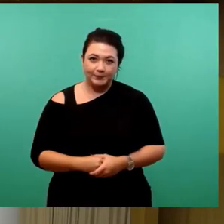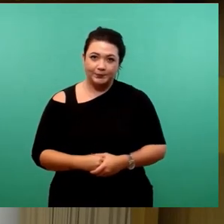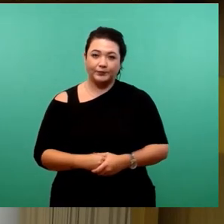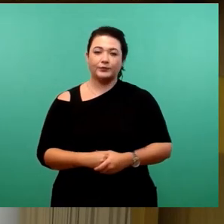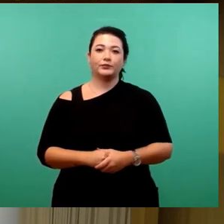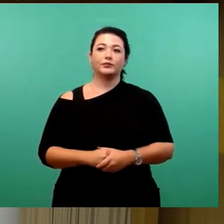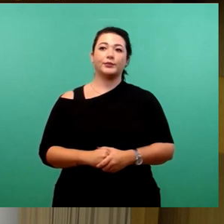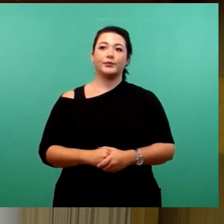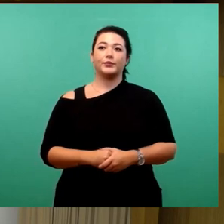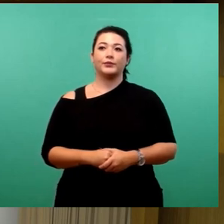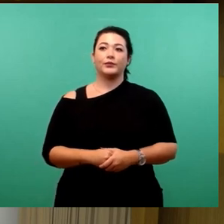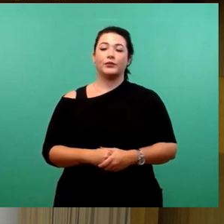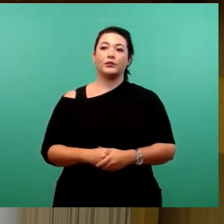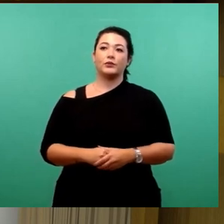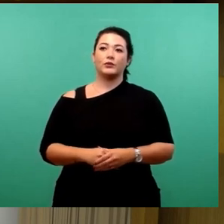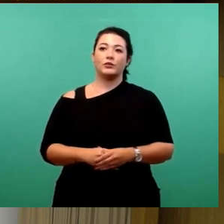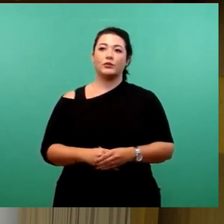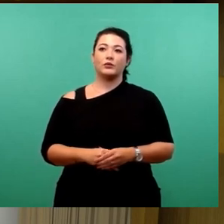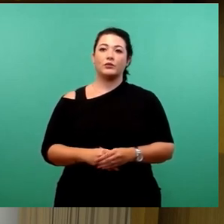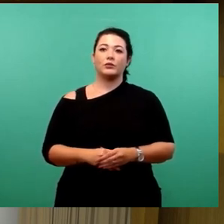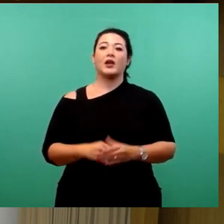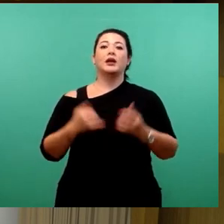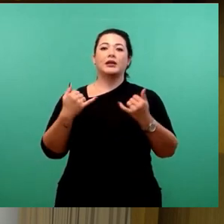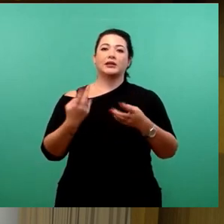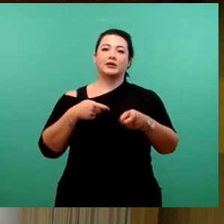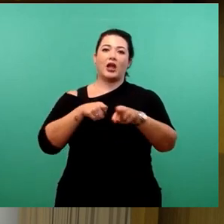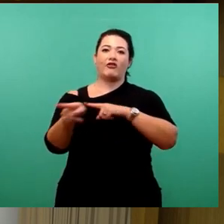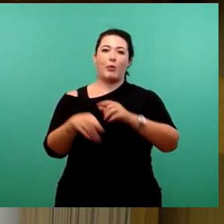Als nächste Fraktion ist die FDP in der Reihe, Herr Saastrup.